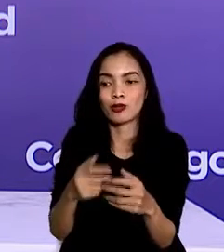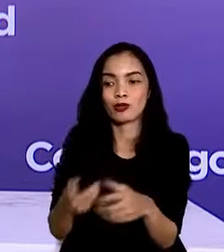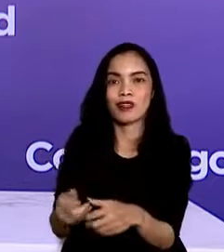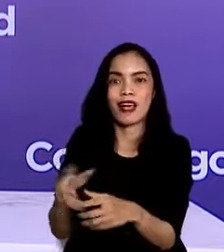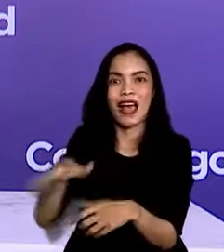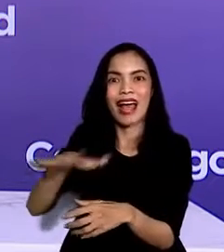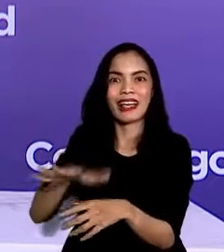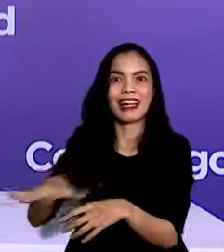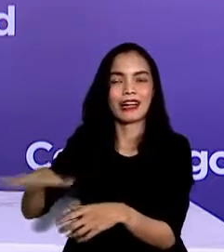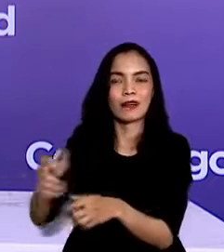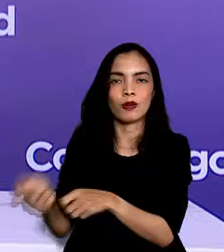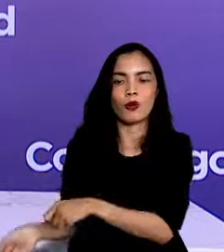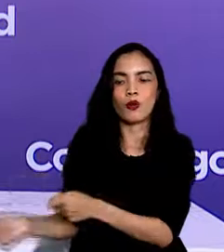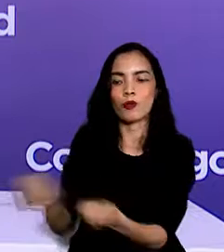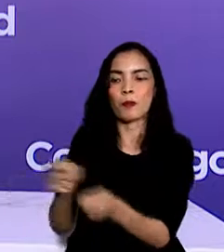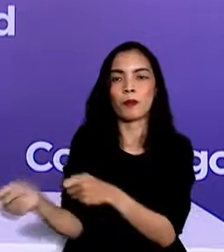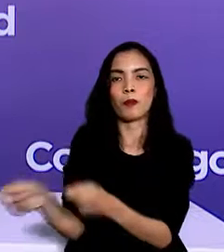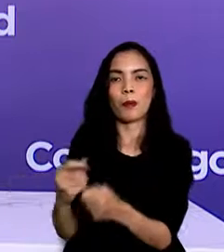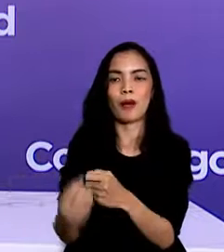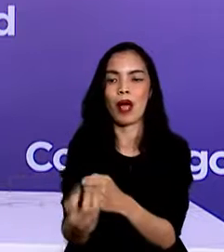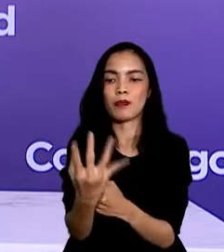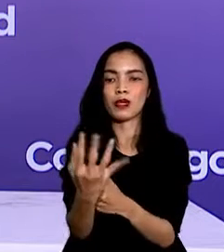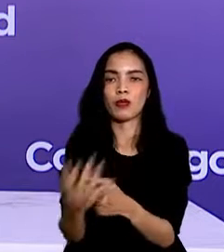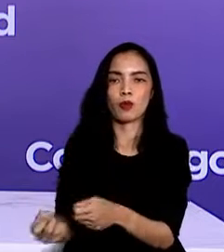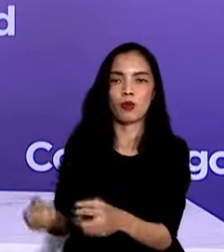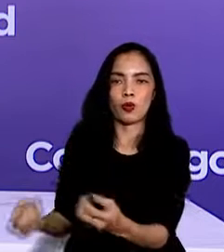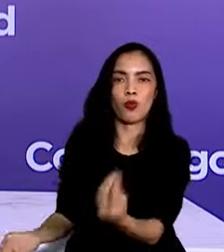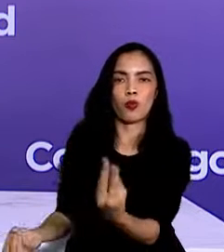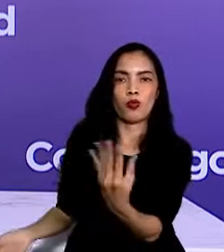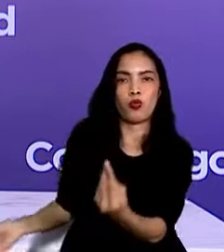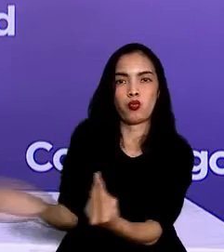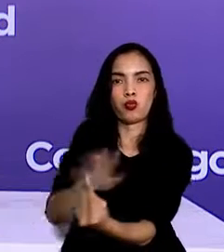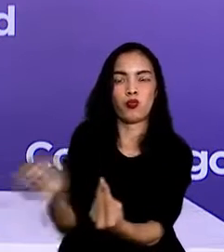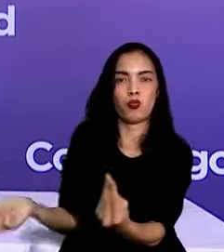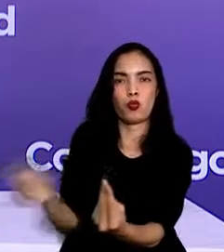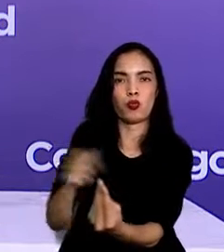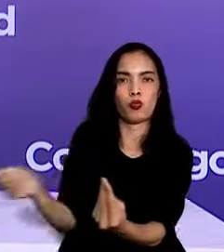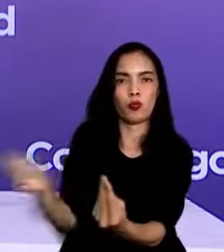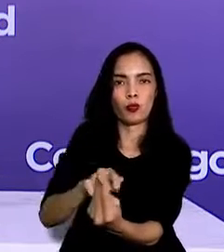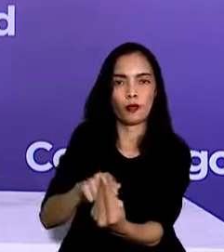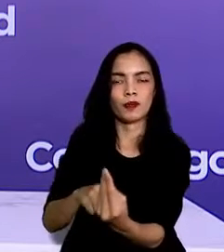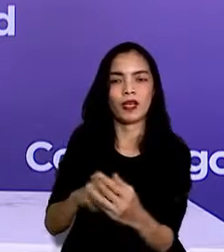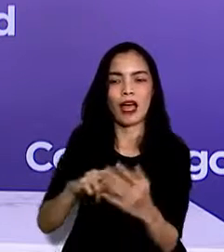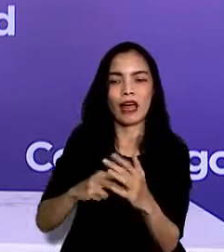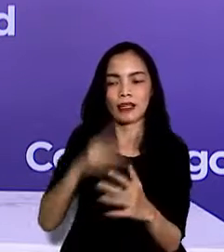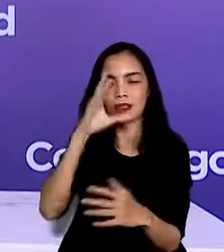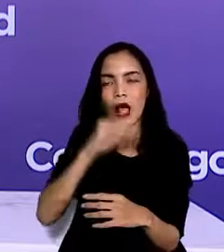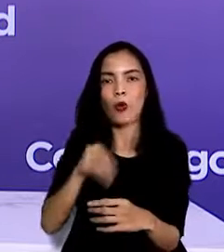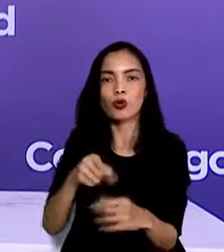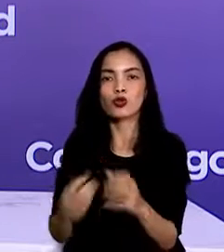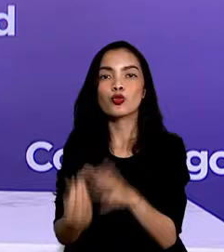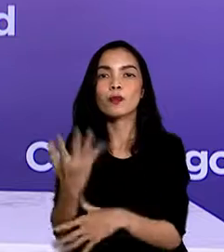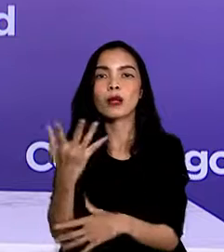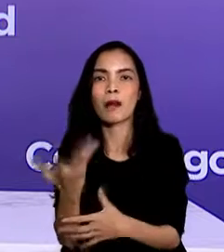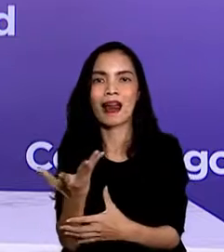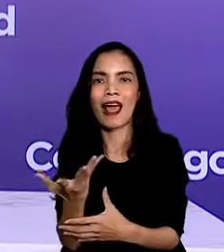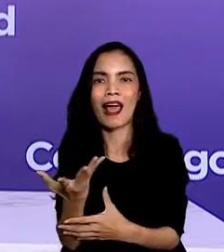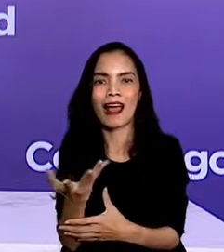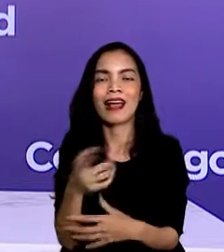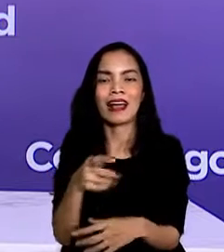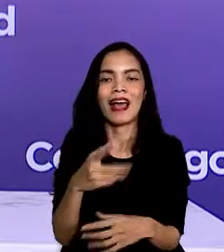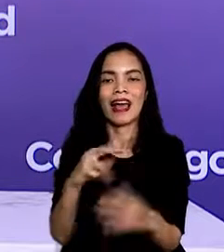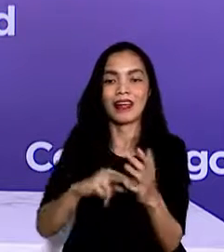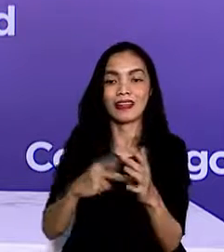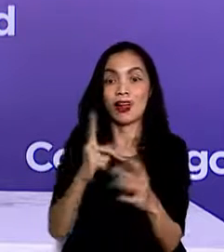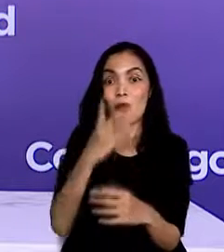penularan kita harus tahu pula sumber penularan atau dimana kasus positif berada dan hanya bisa diketahui melalui